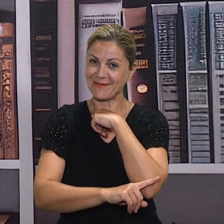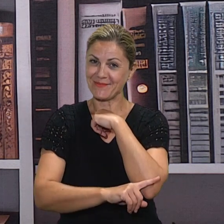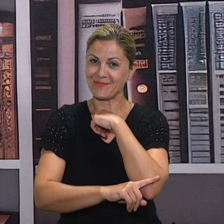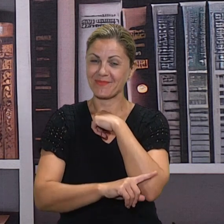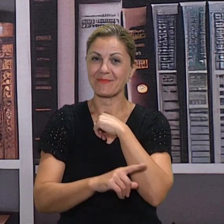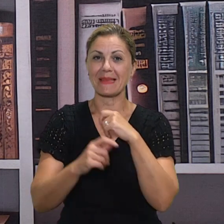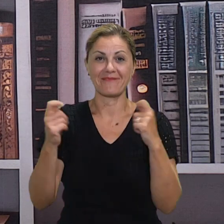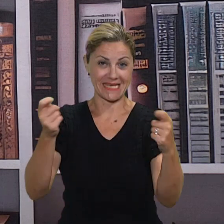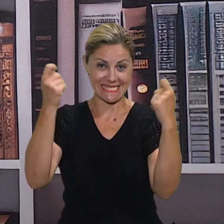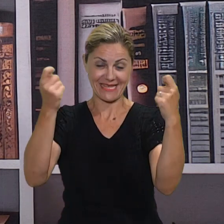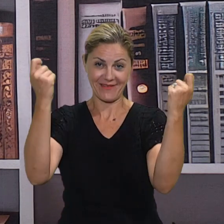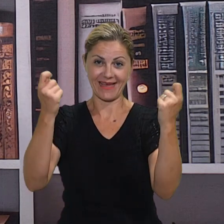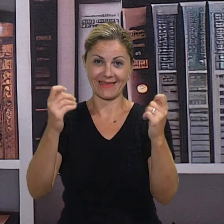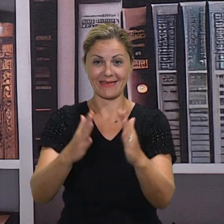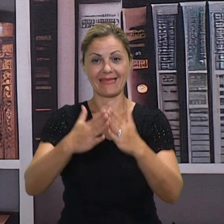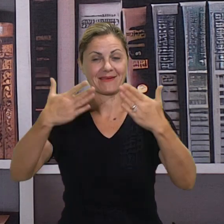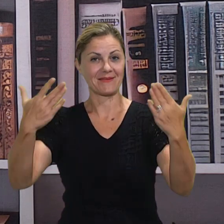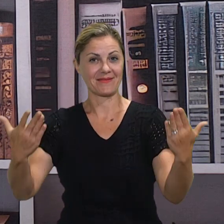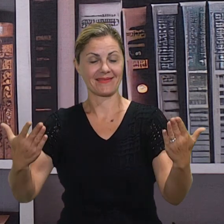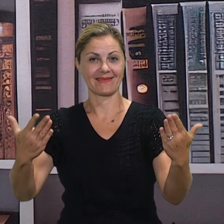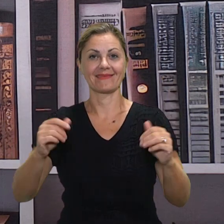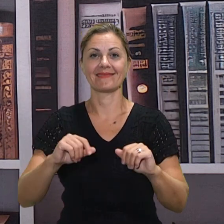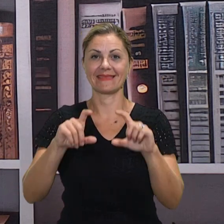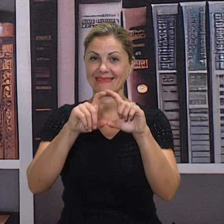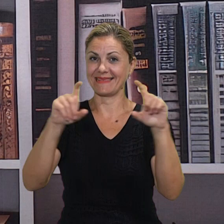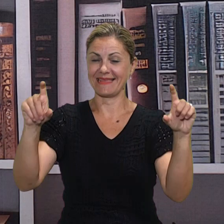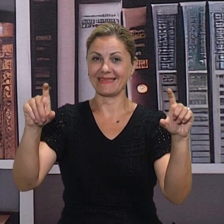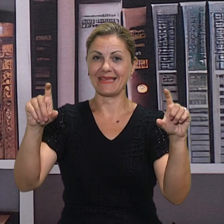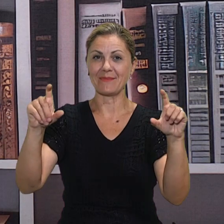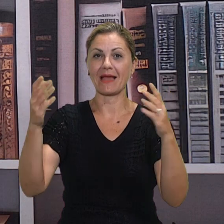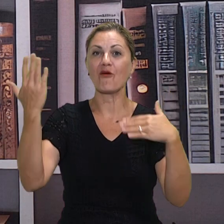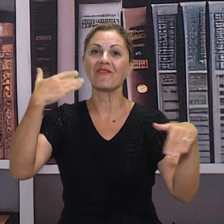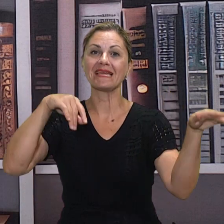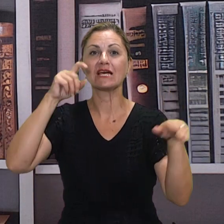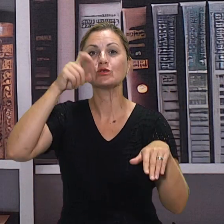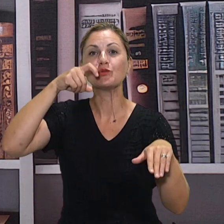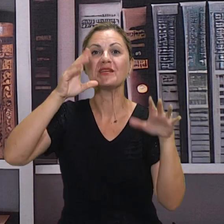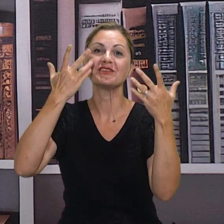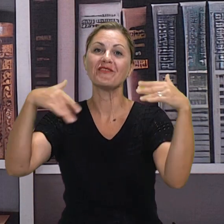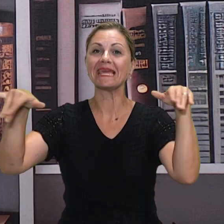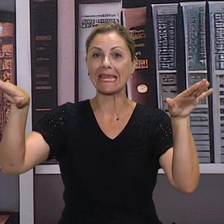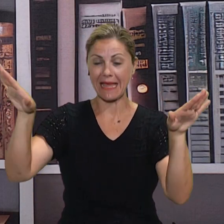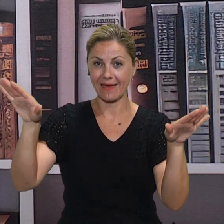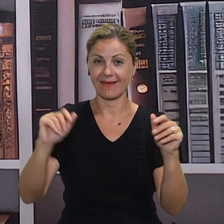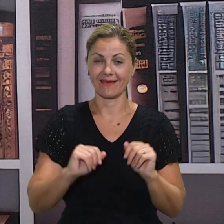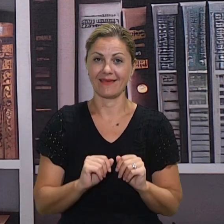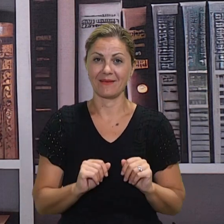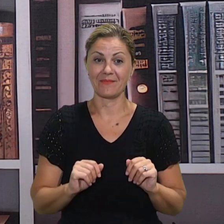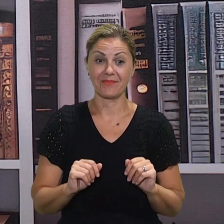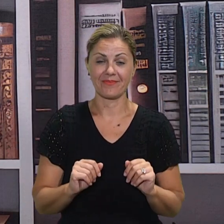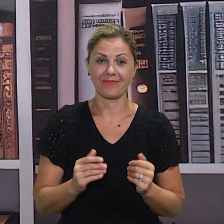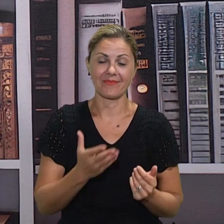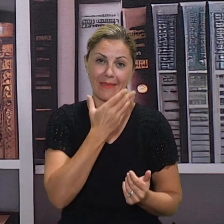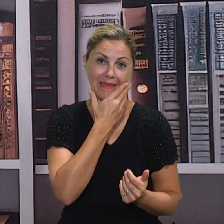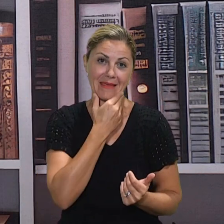literarnim radom o maloj Zubić Vili. Tako da je bilo isto jedno jako neprocijenjivo iskustvo. Dosta mojih